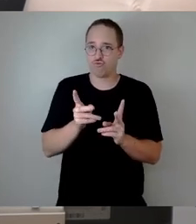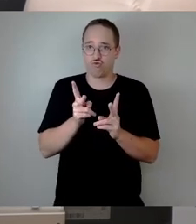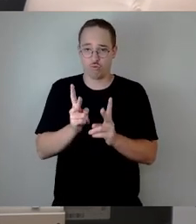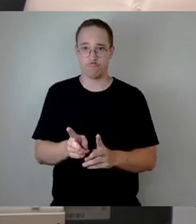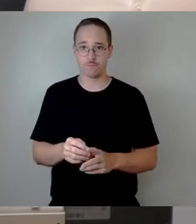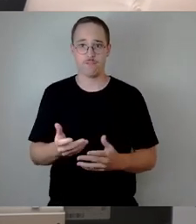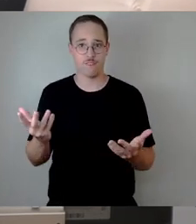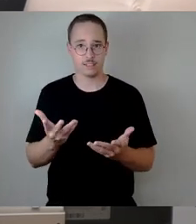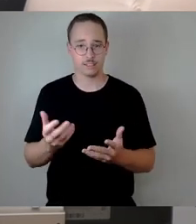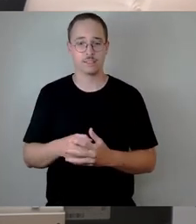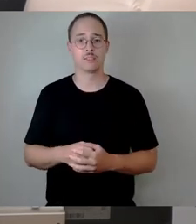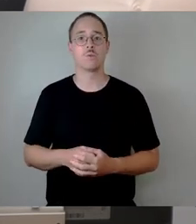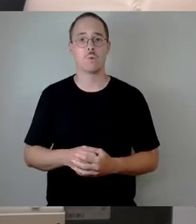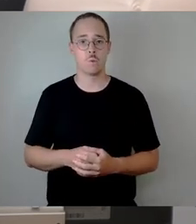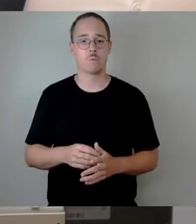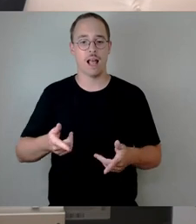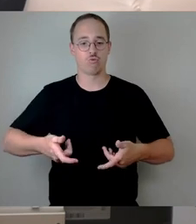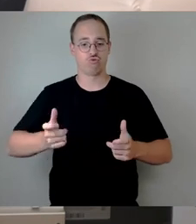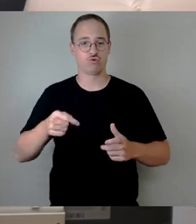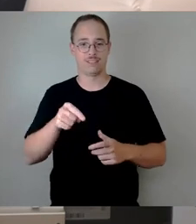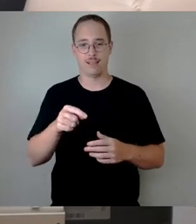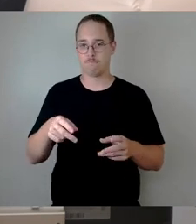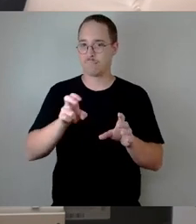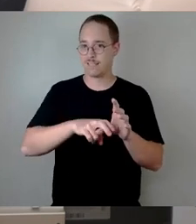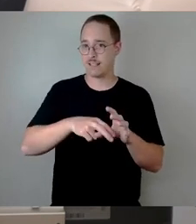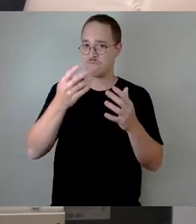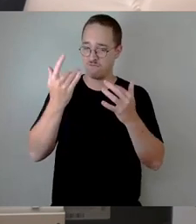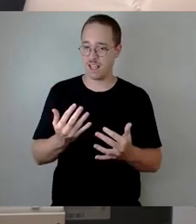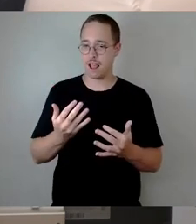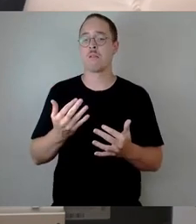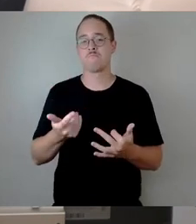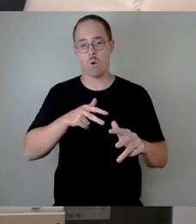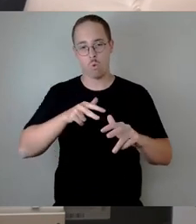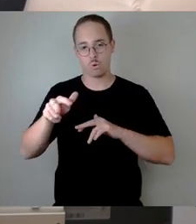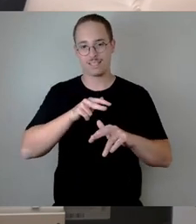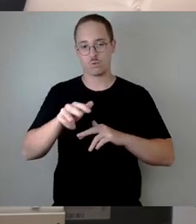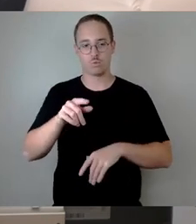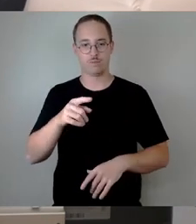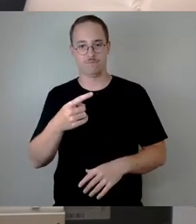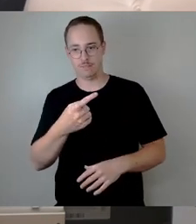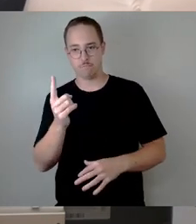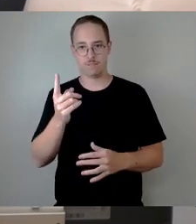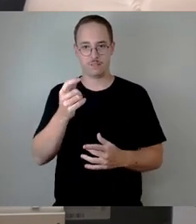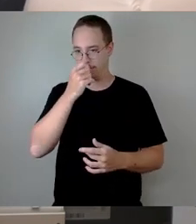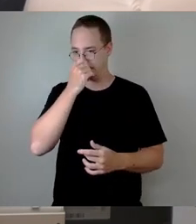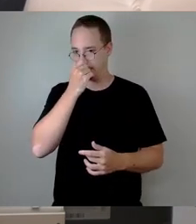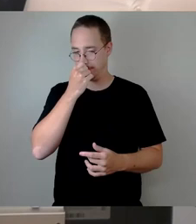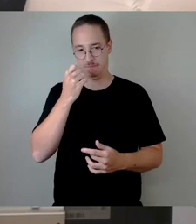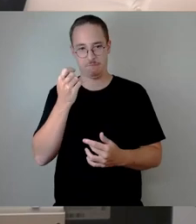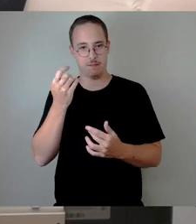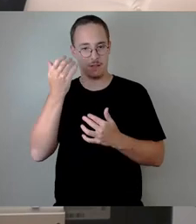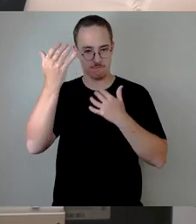im Organisationsermessen des Antragsgegners liegt und sich an dem sachlichen Gesichtspunkt der